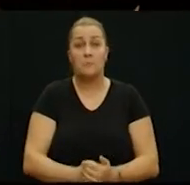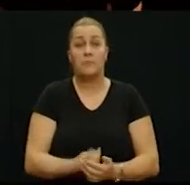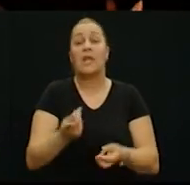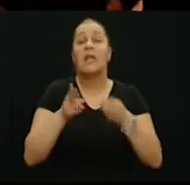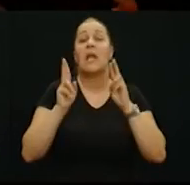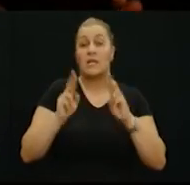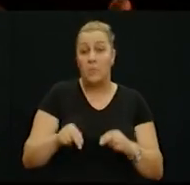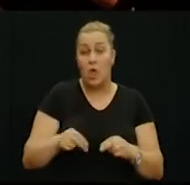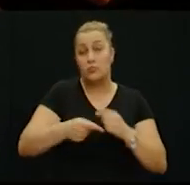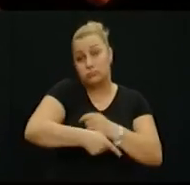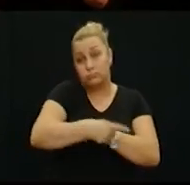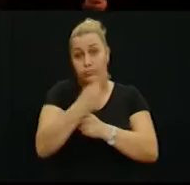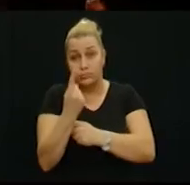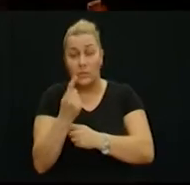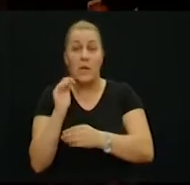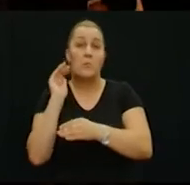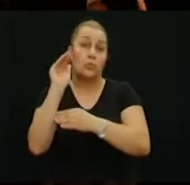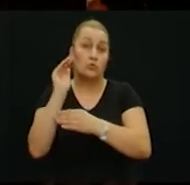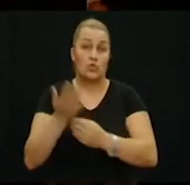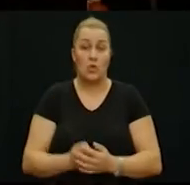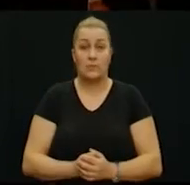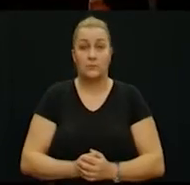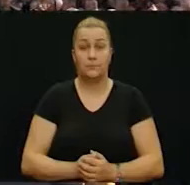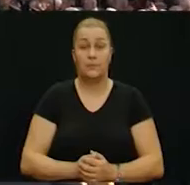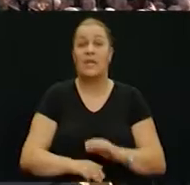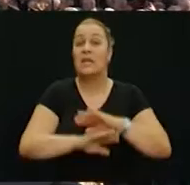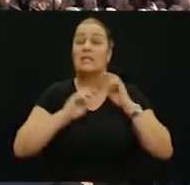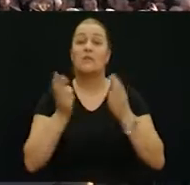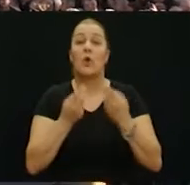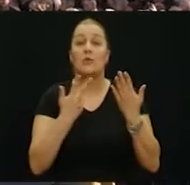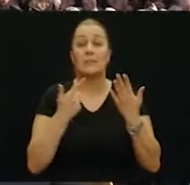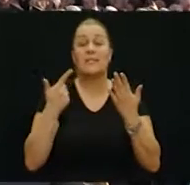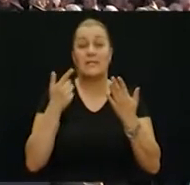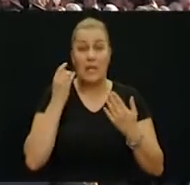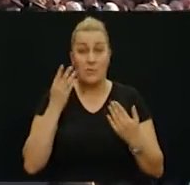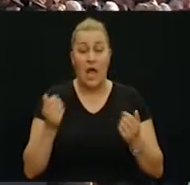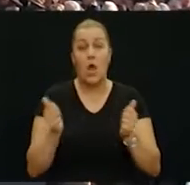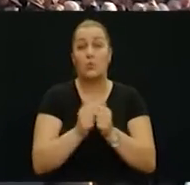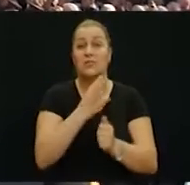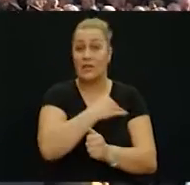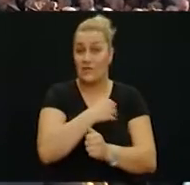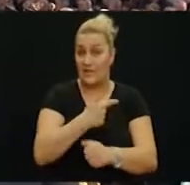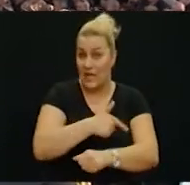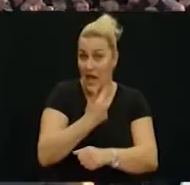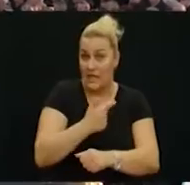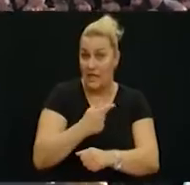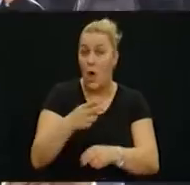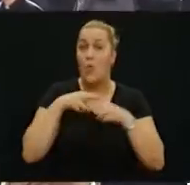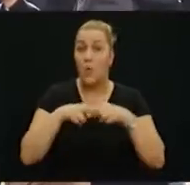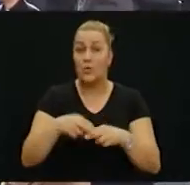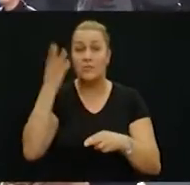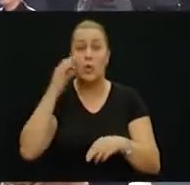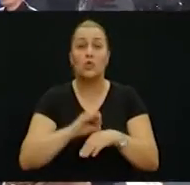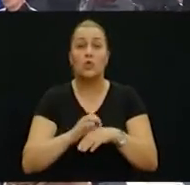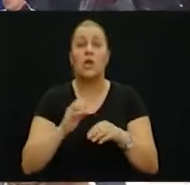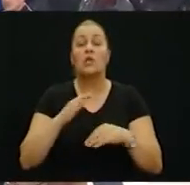imaju prosperitet i perspektivu. Svih 87 dana uz hrvatske ranjenike u Vukovarskoj